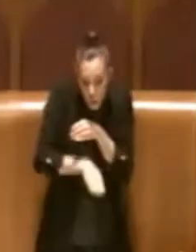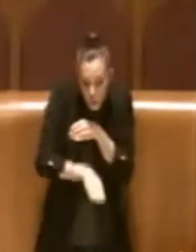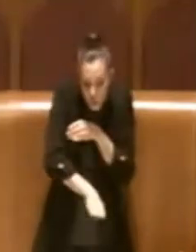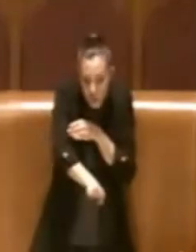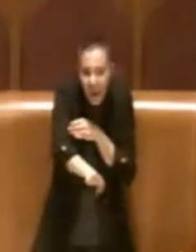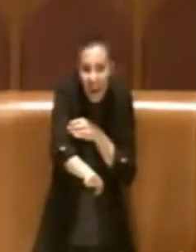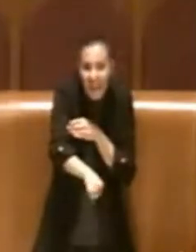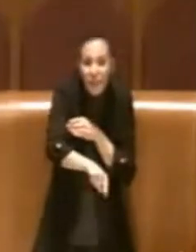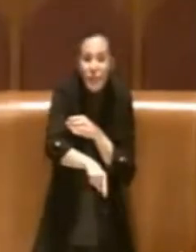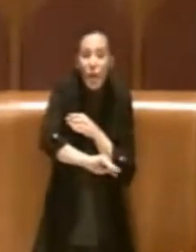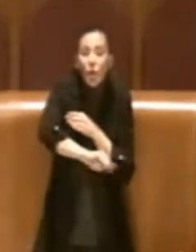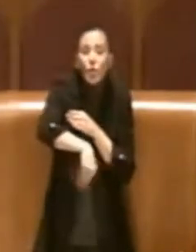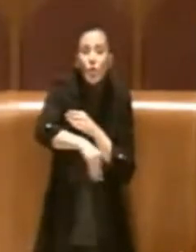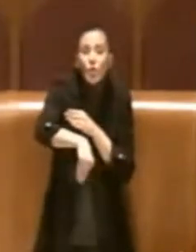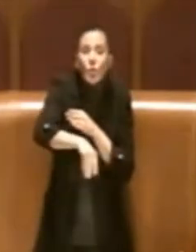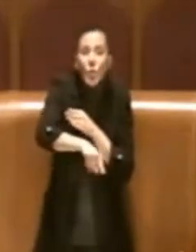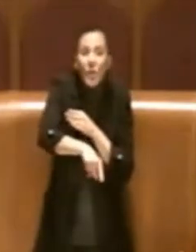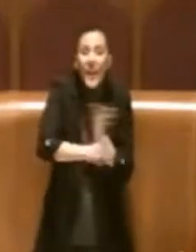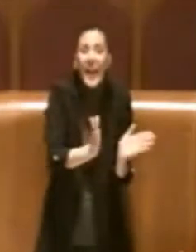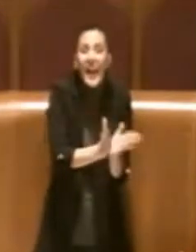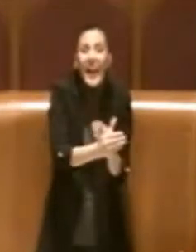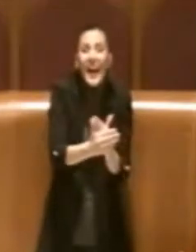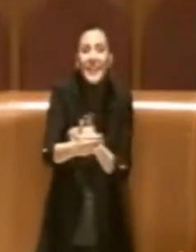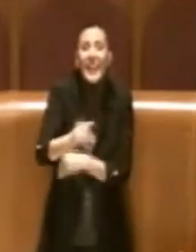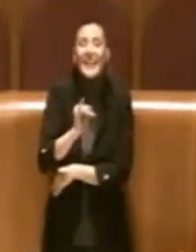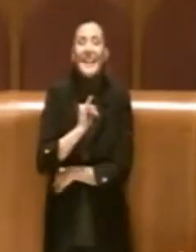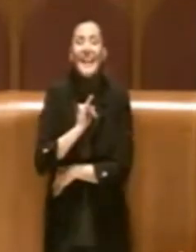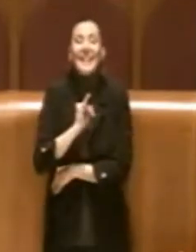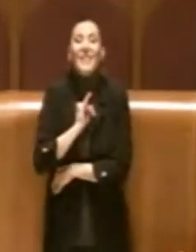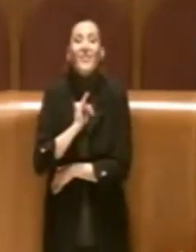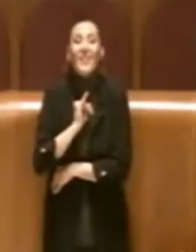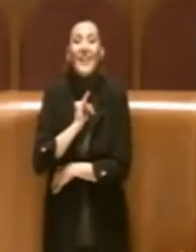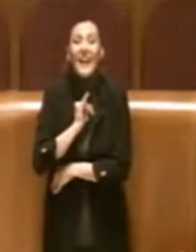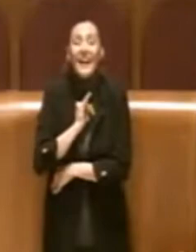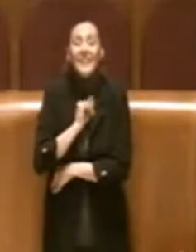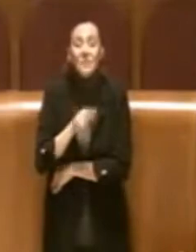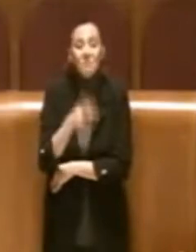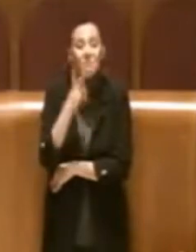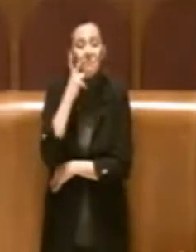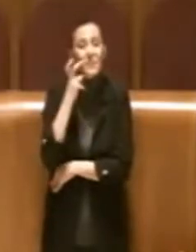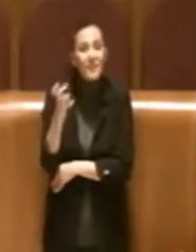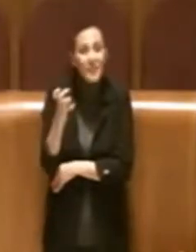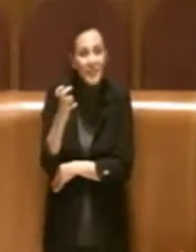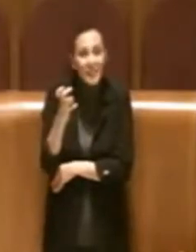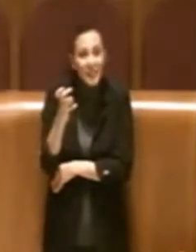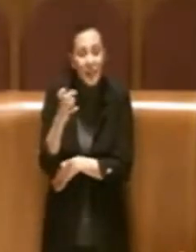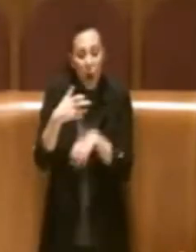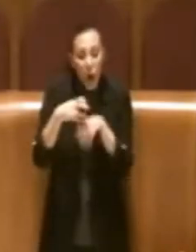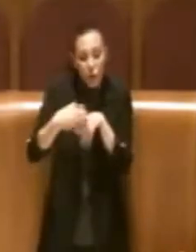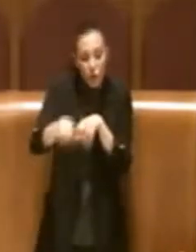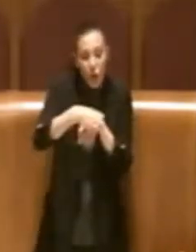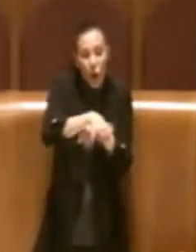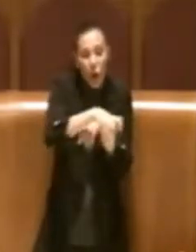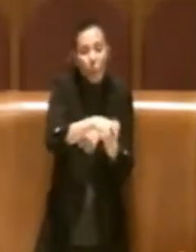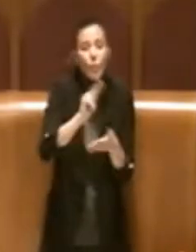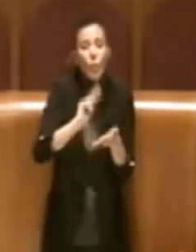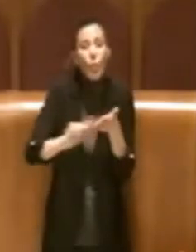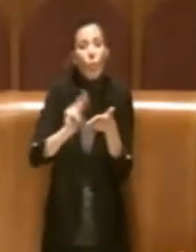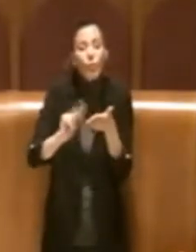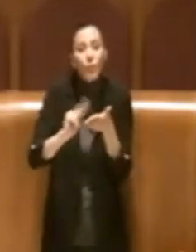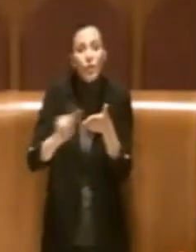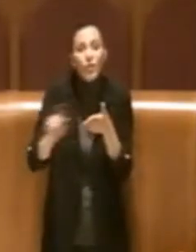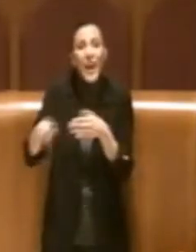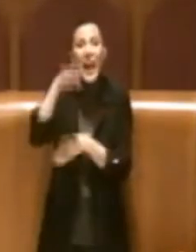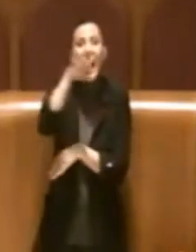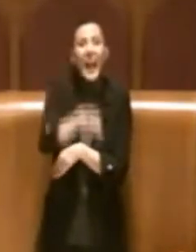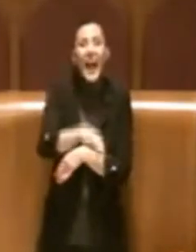tra le categorie identificate, dove era previsto uno scomputo da determinare da parte degli uffici del